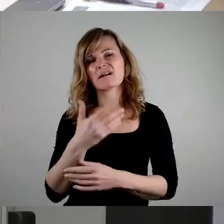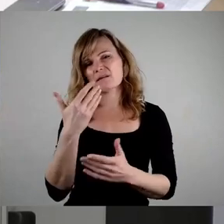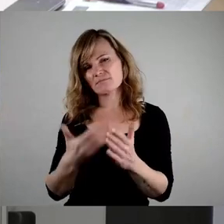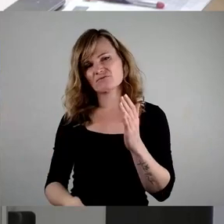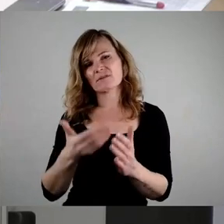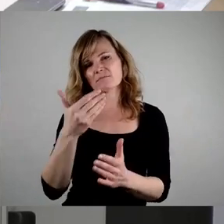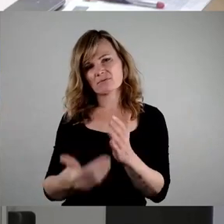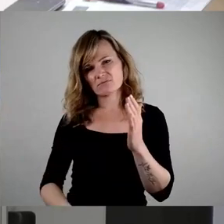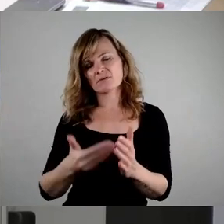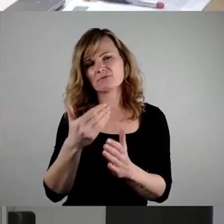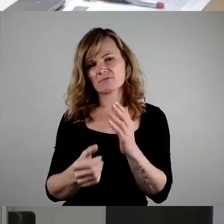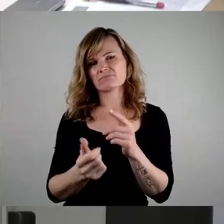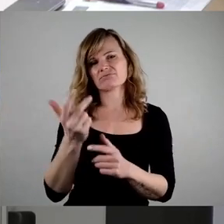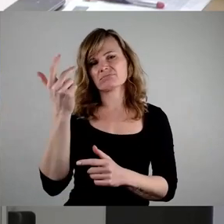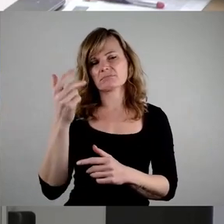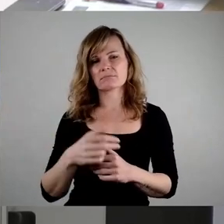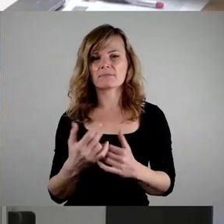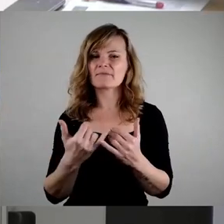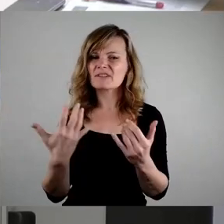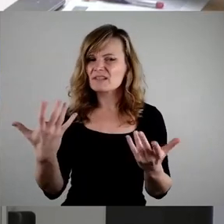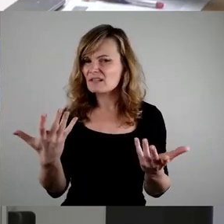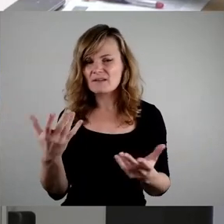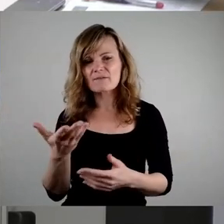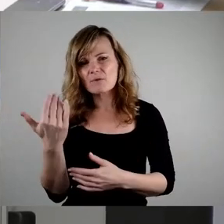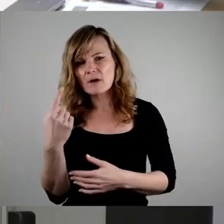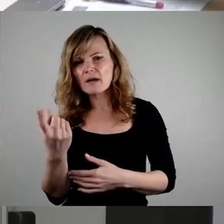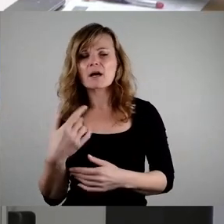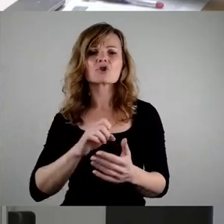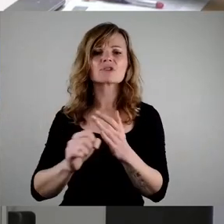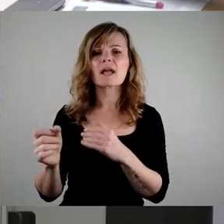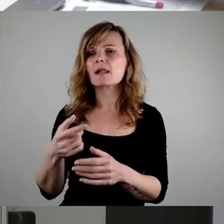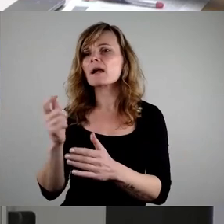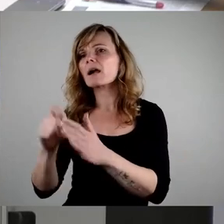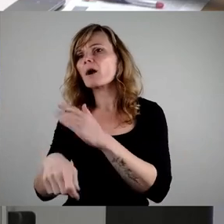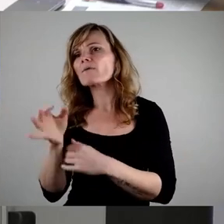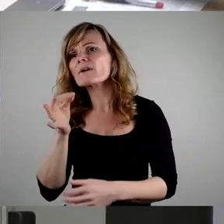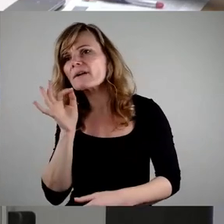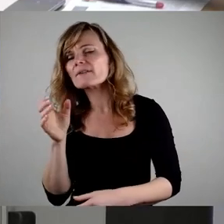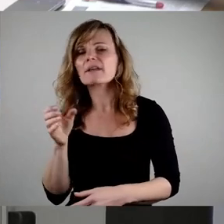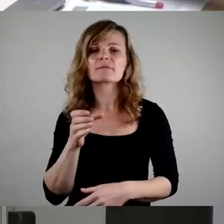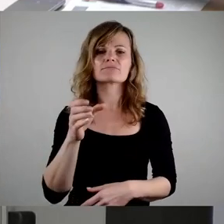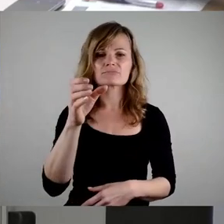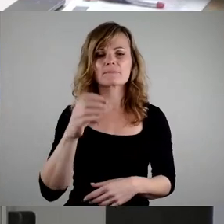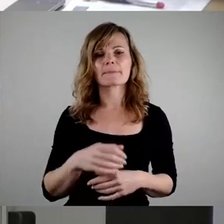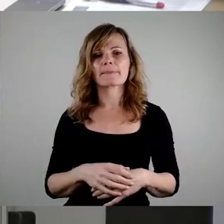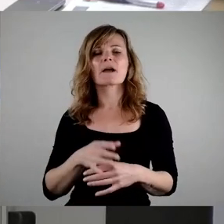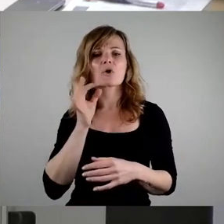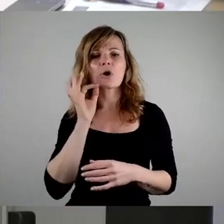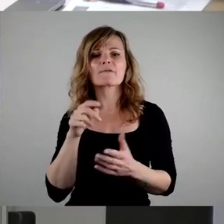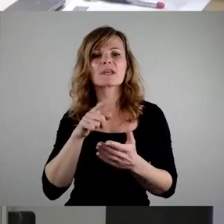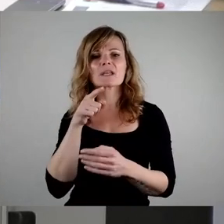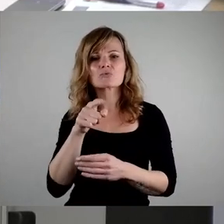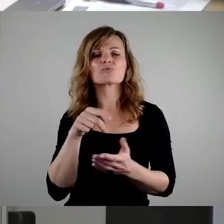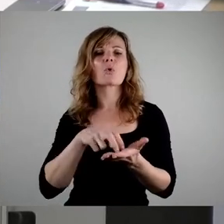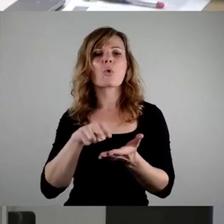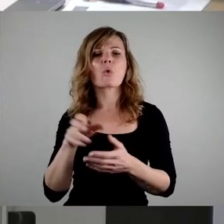Es ist der Griff nach dem schnellen Kaffee, der Currywurst oder dem Döner. Der Coffee-to-go ist zu einem Symbol unseres